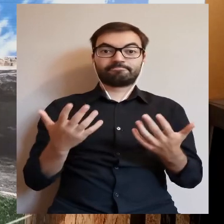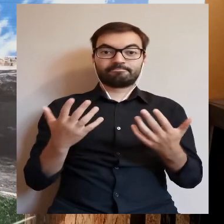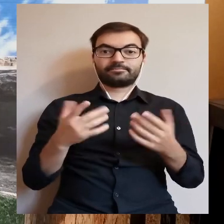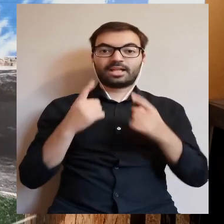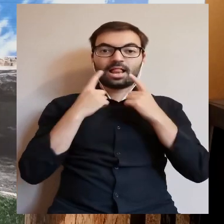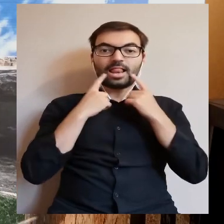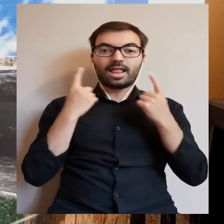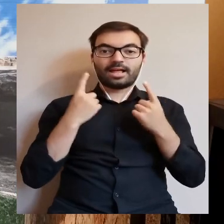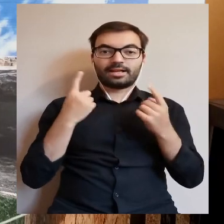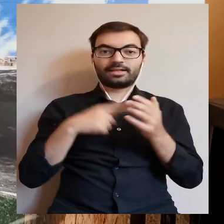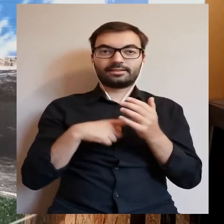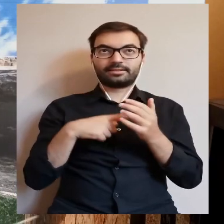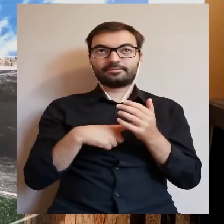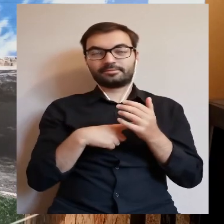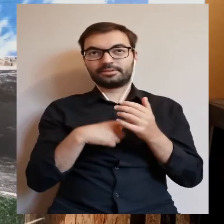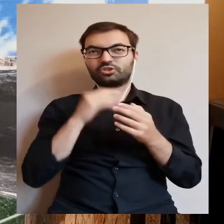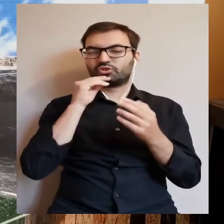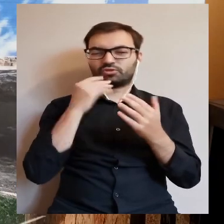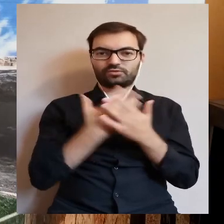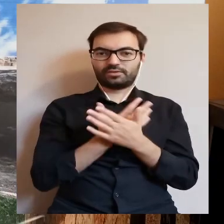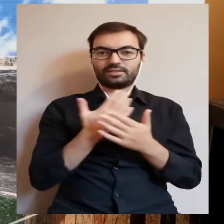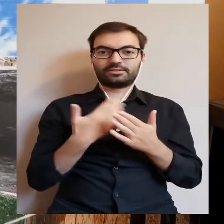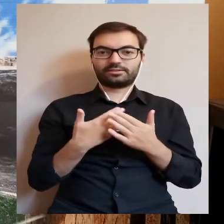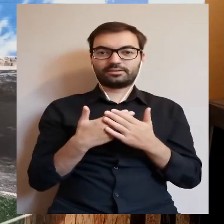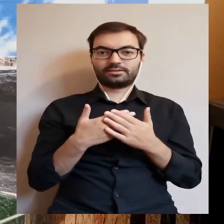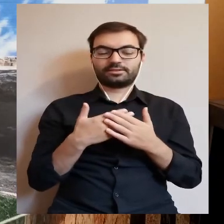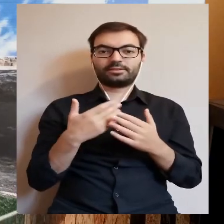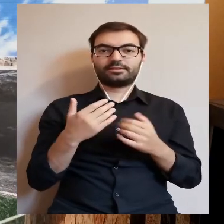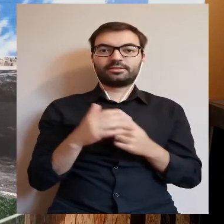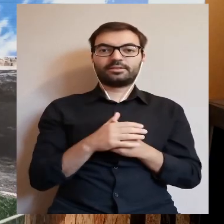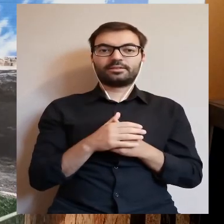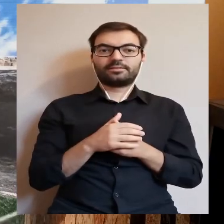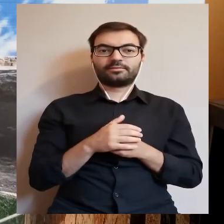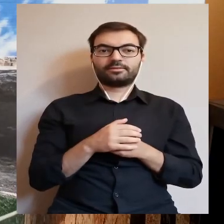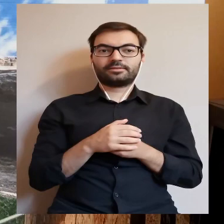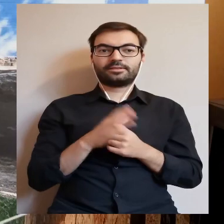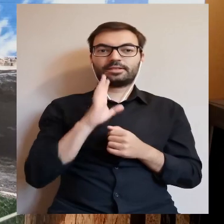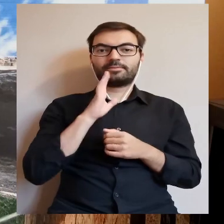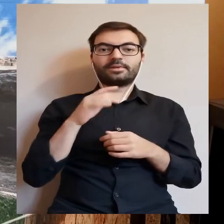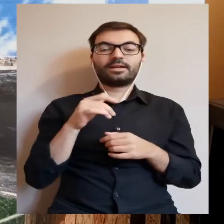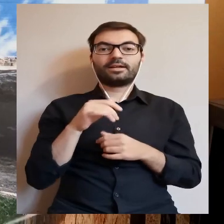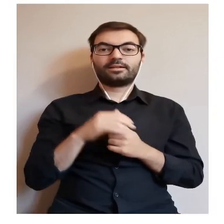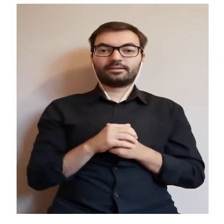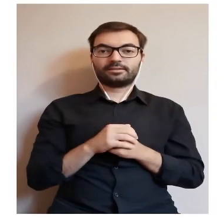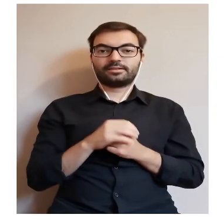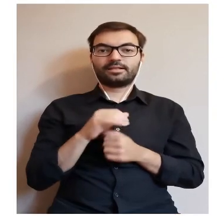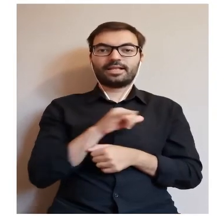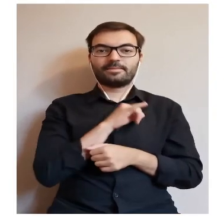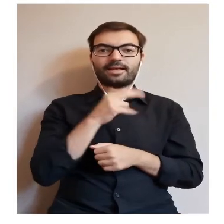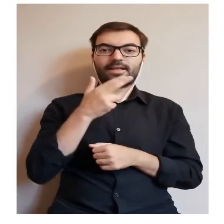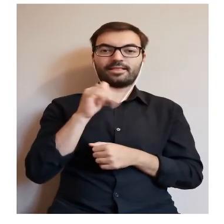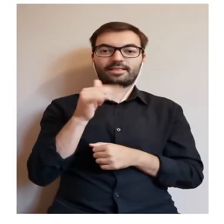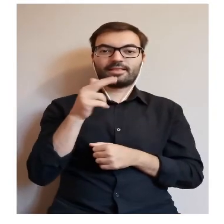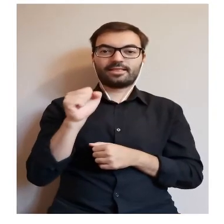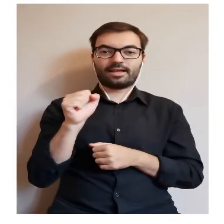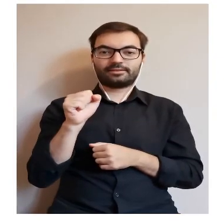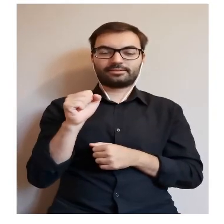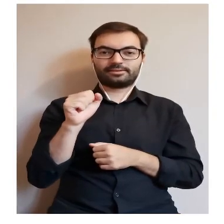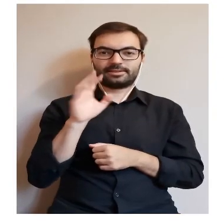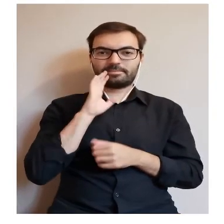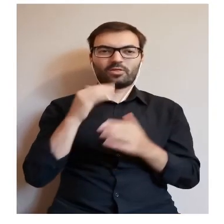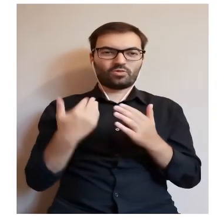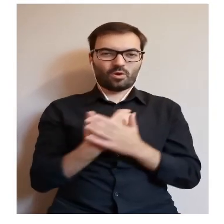No cóż, legenda myślę, że jest dość świeża, ponieważ dość świeże wydaje mi się imienina, a właśnie